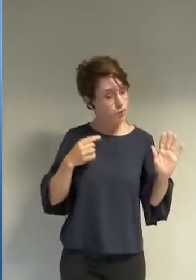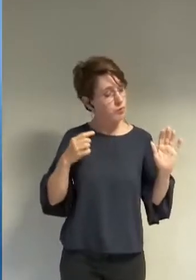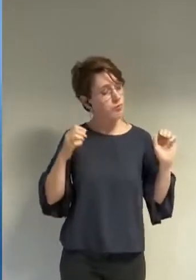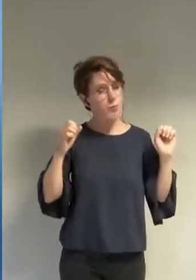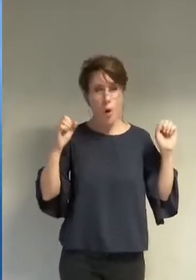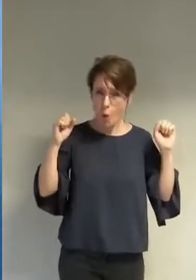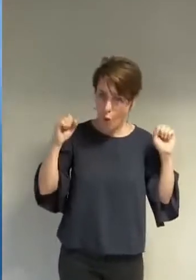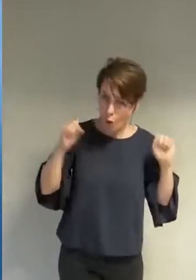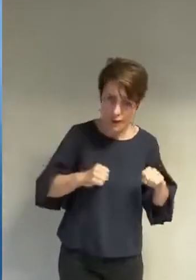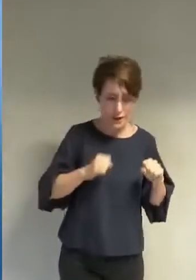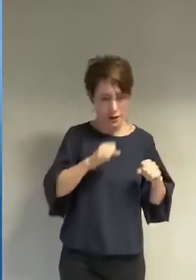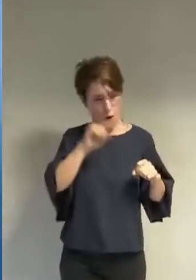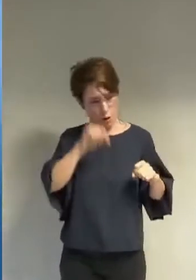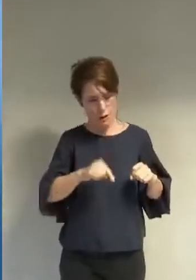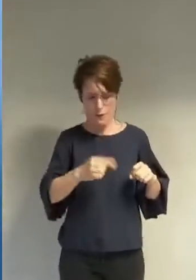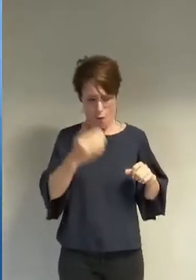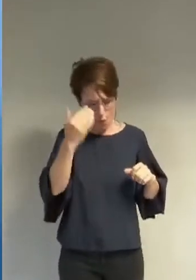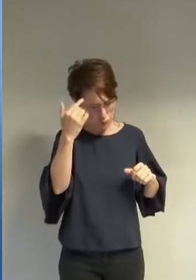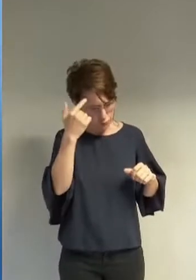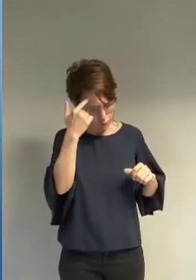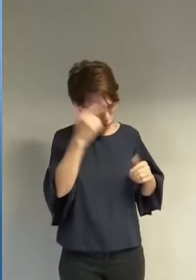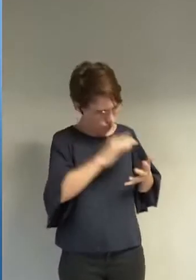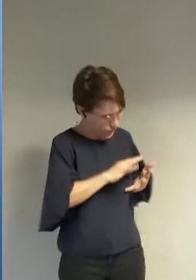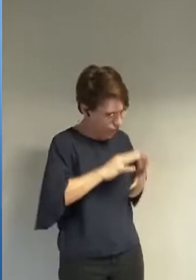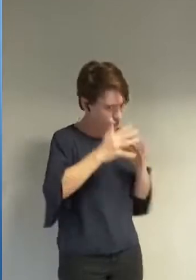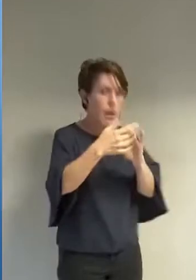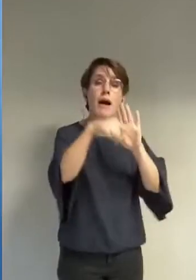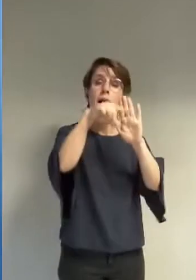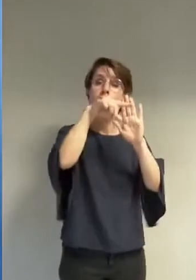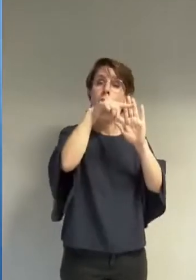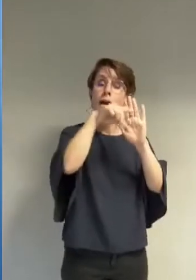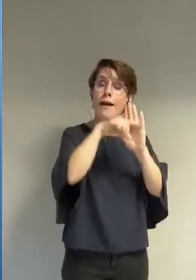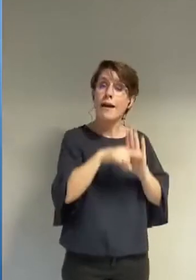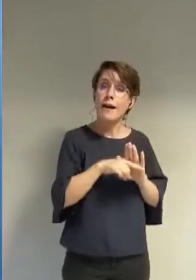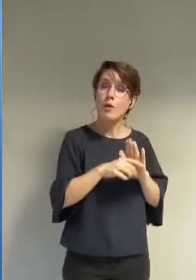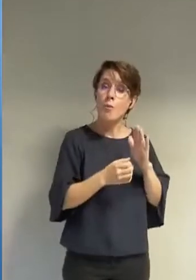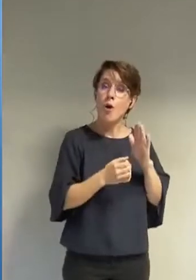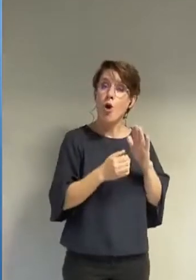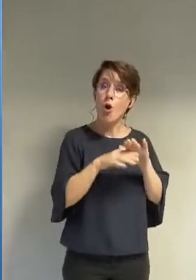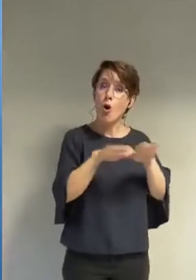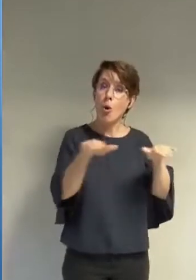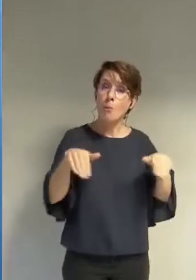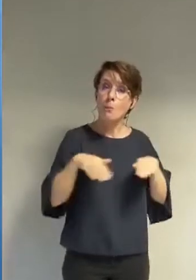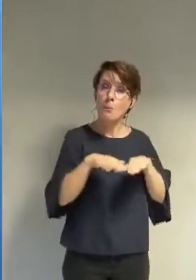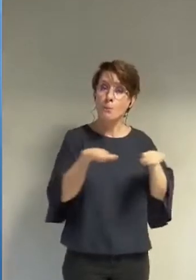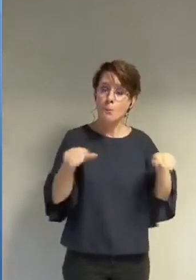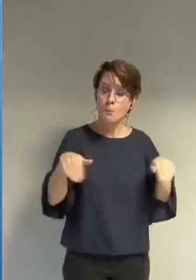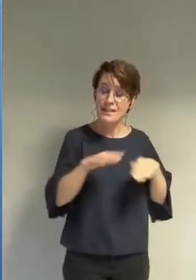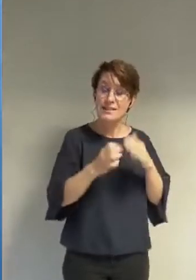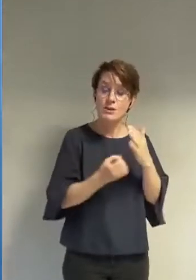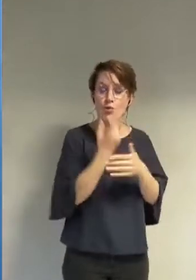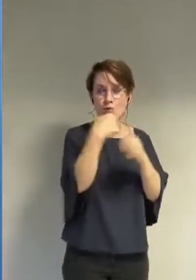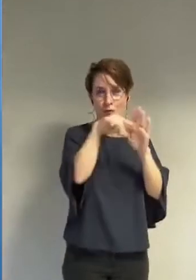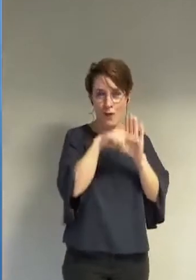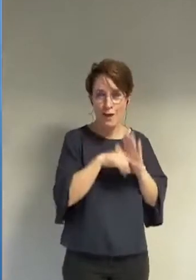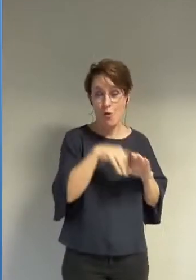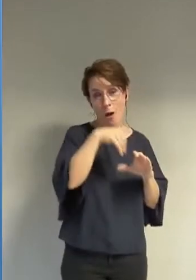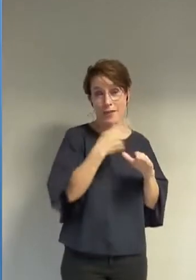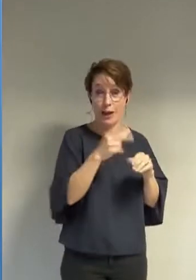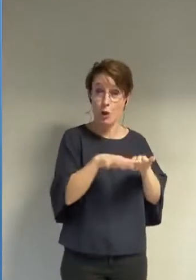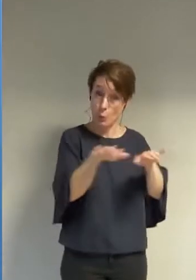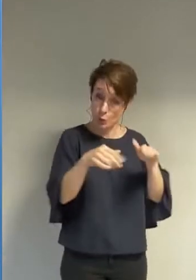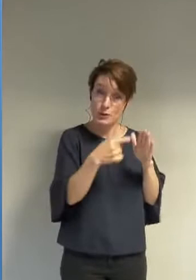compte tenu dans ce nouveau règlement pardon dans ce règlement dans ce nouveau règlement intérieur